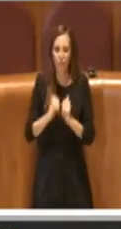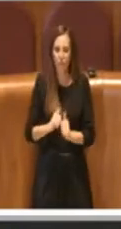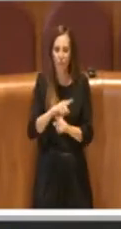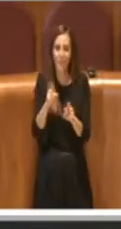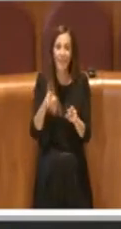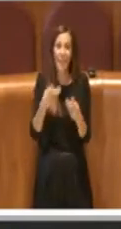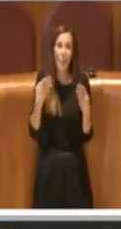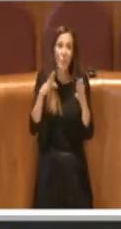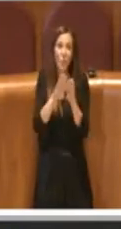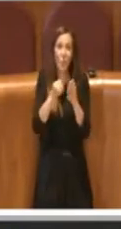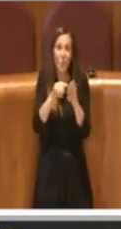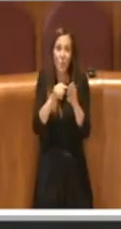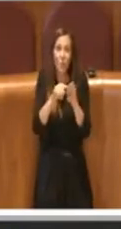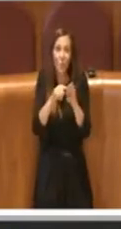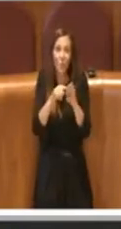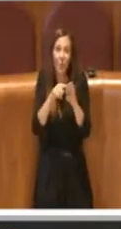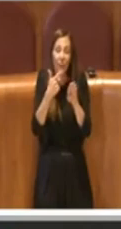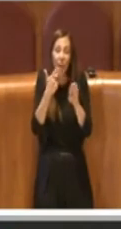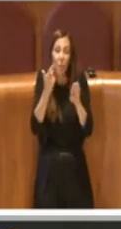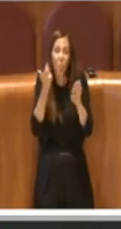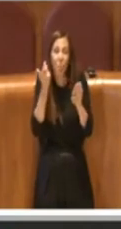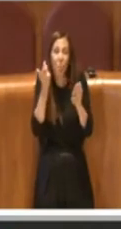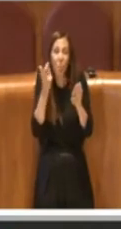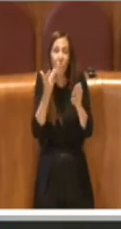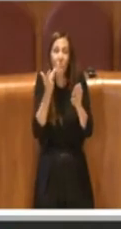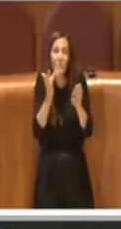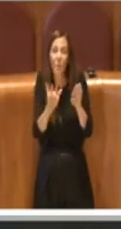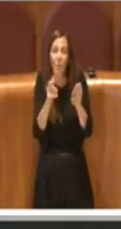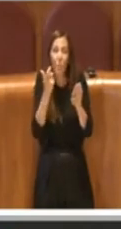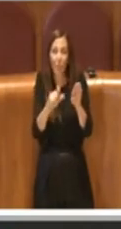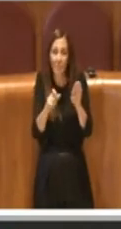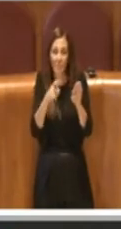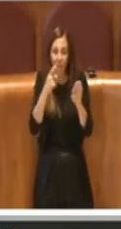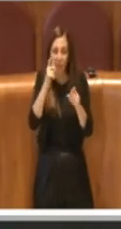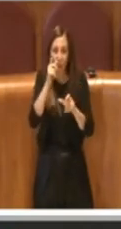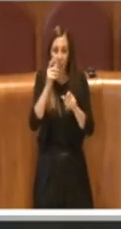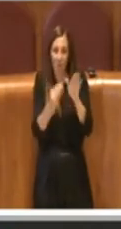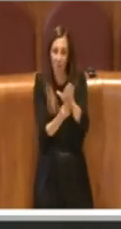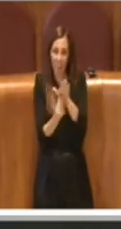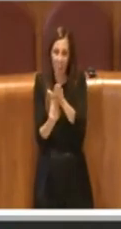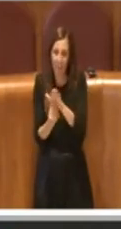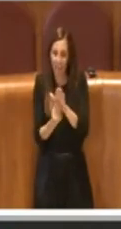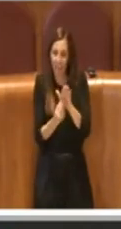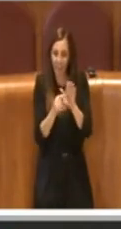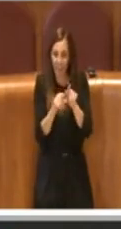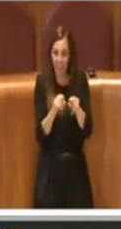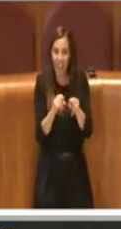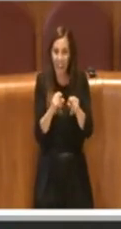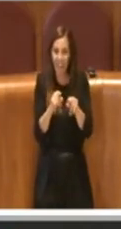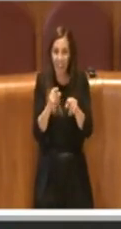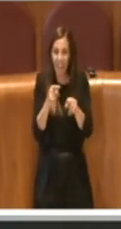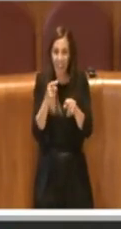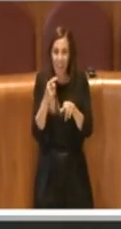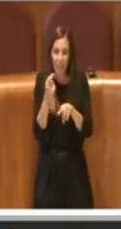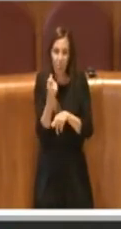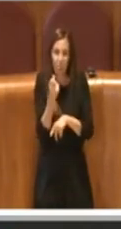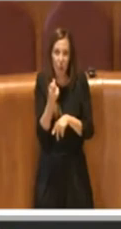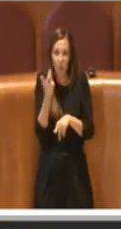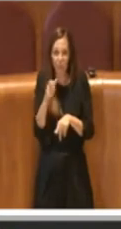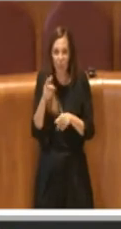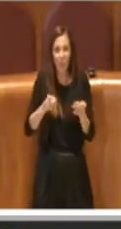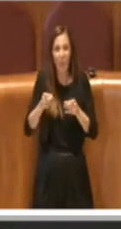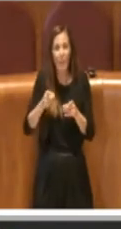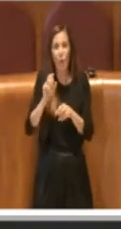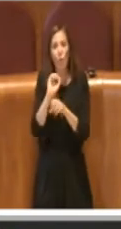semplicemente al fatto che il ridotto personale non permetteva di fornire in periodo Covid